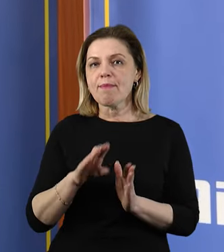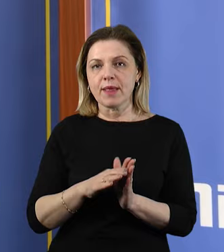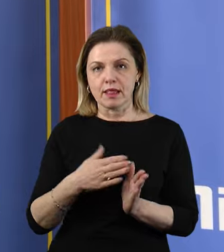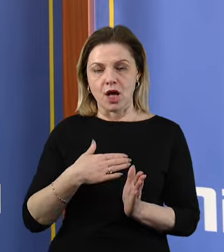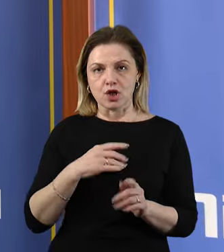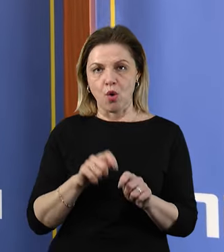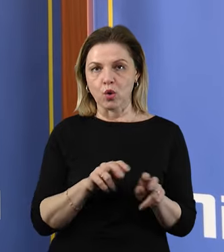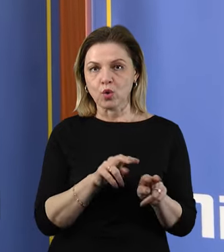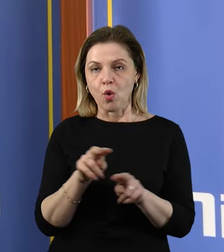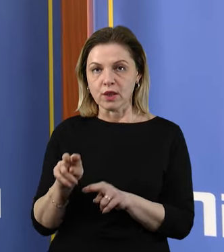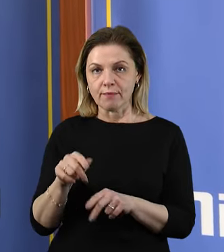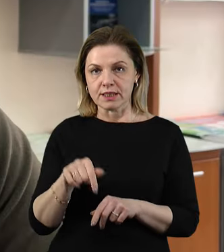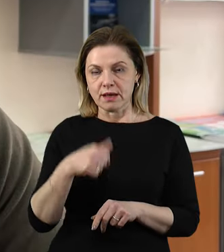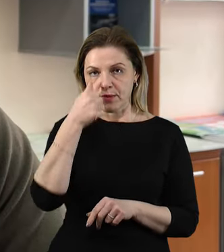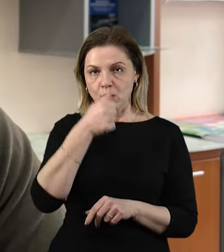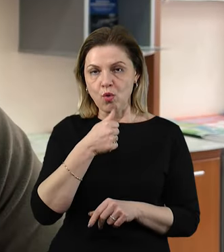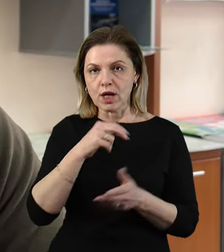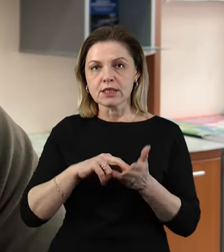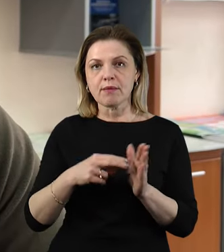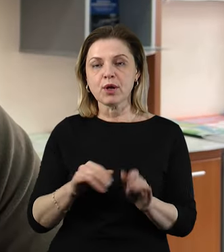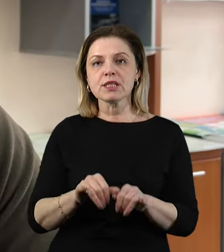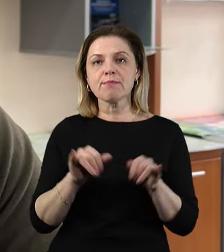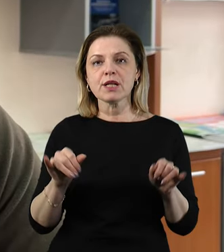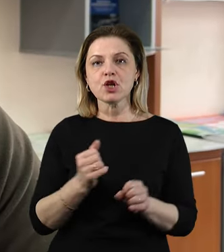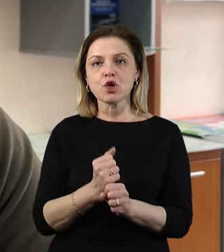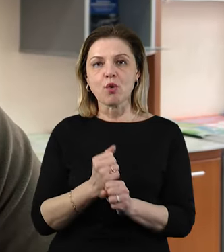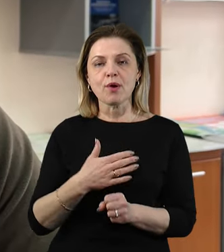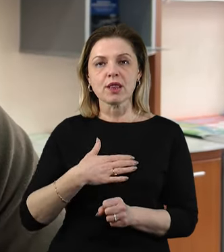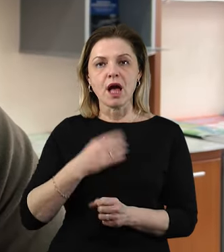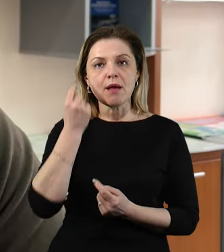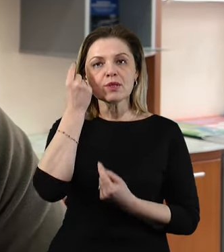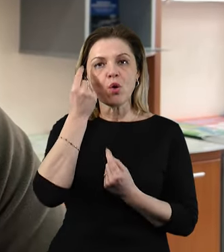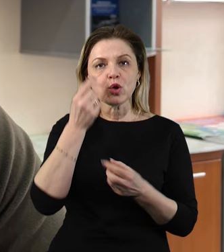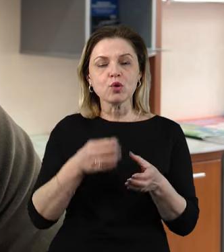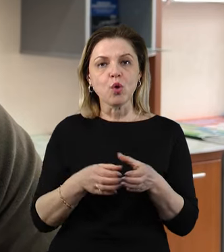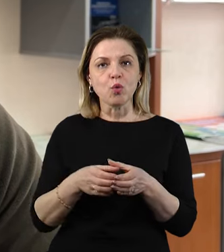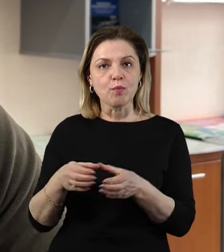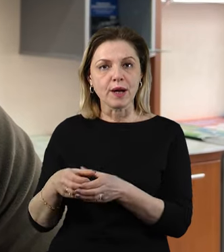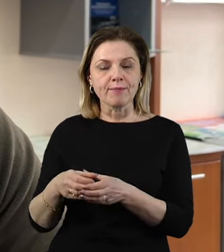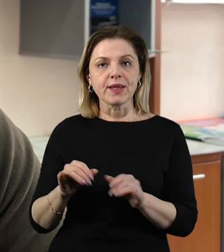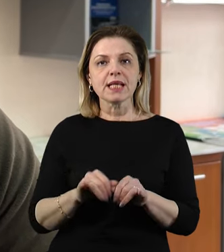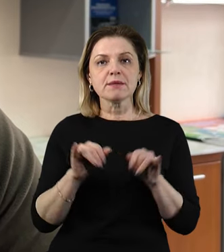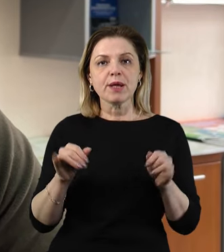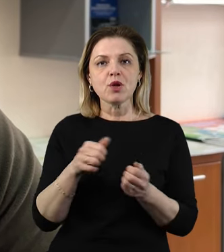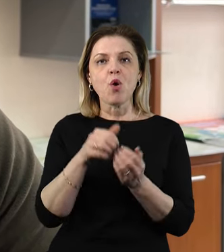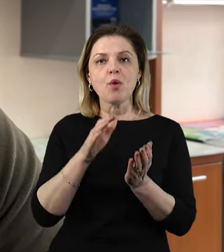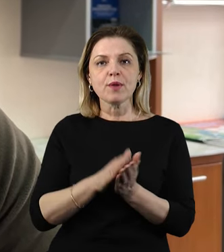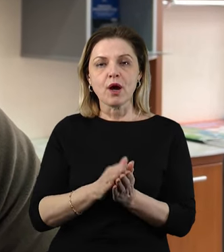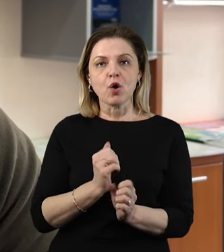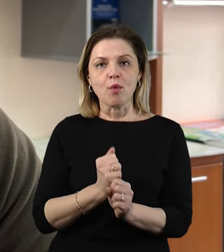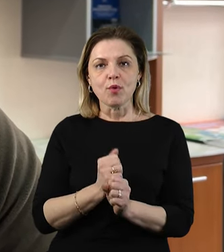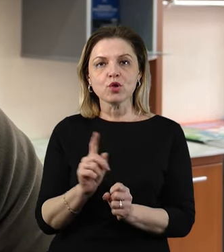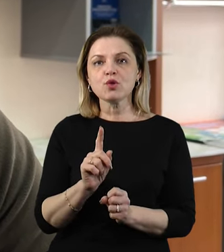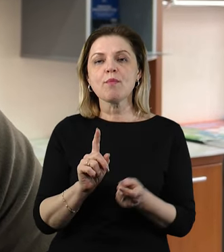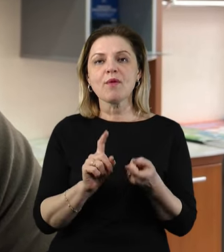На цей рік в нас заплановано збільшення роботи нашої психологічної групи, збільшення обсягу робіт, який пов